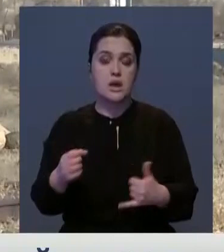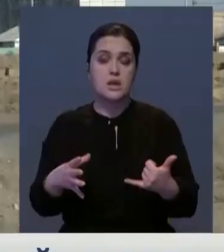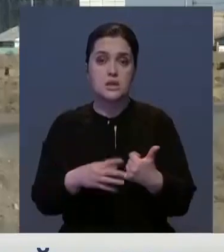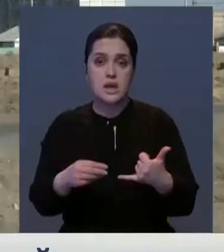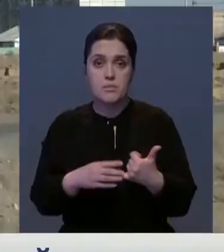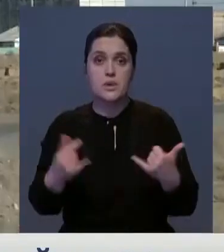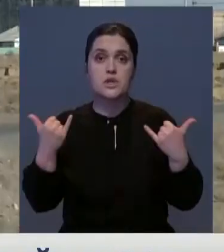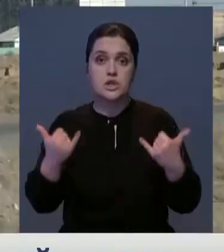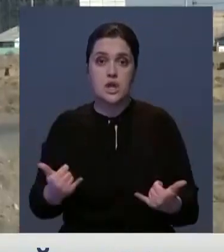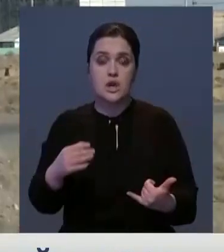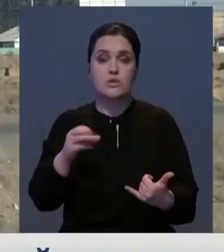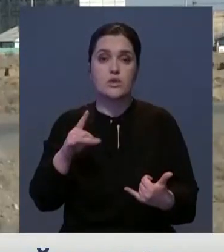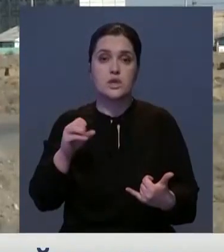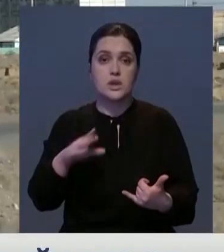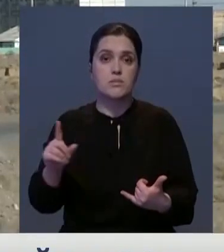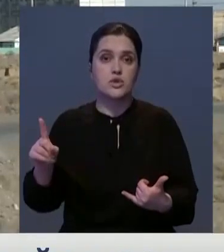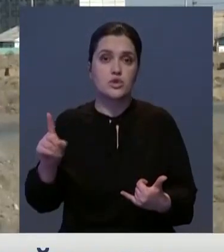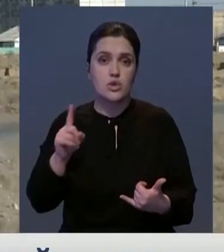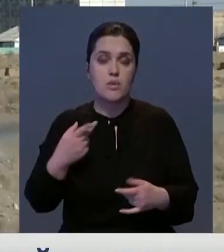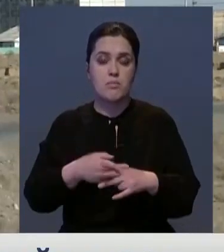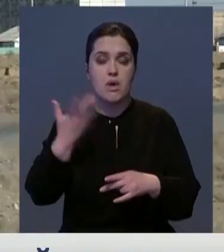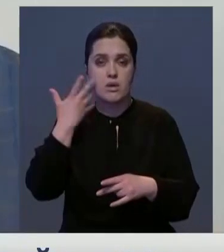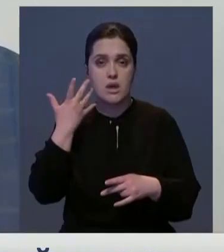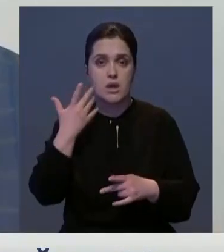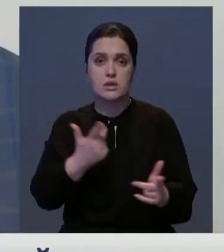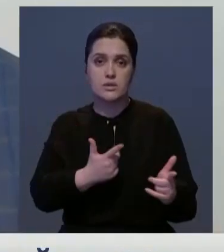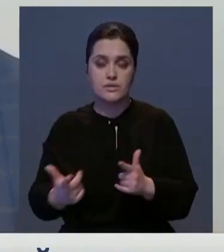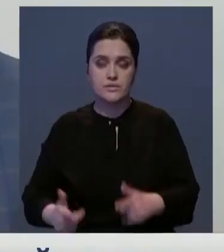Сейчас туританцы ждут вступления в силу данного соглашения.